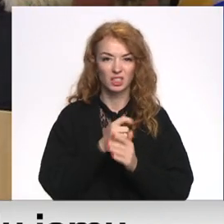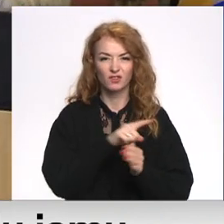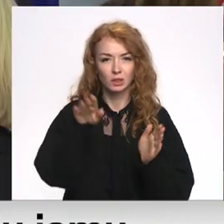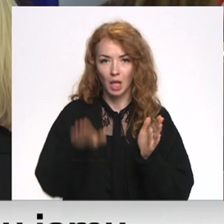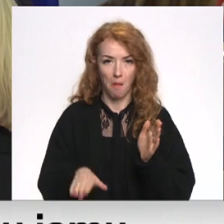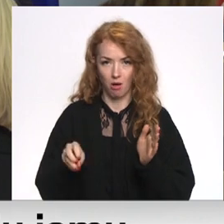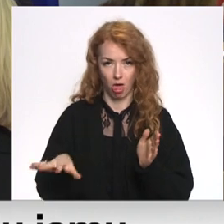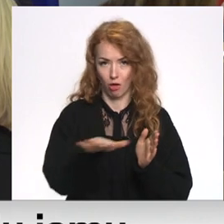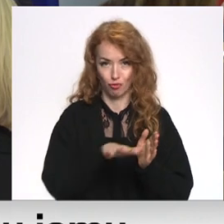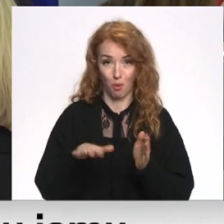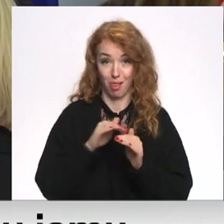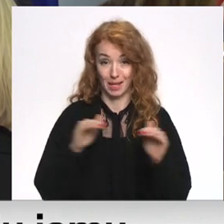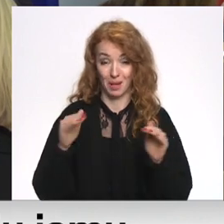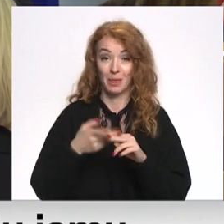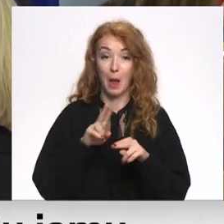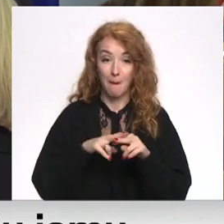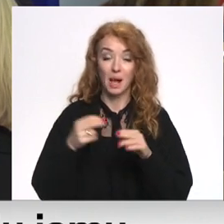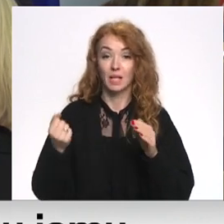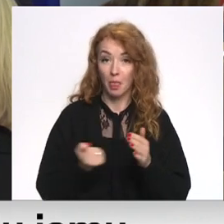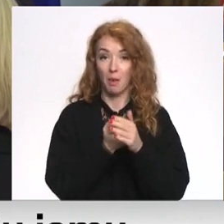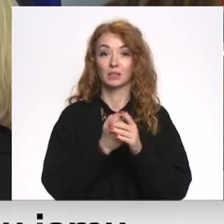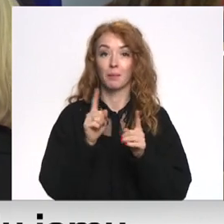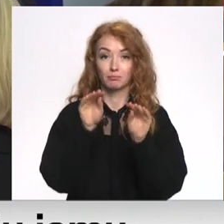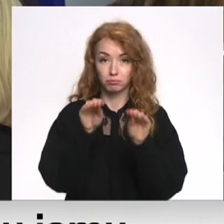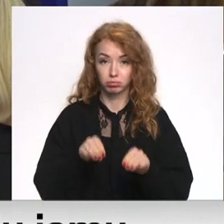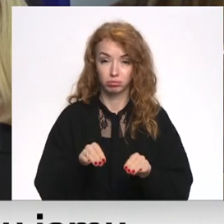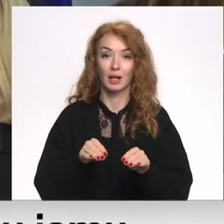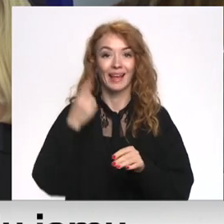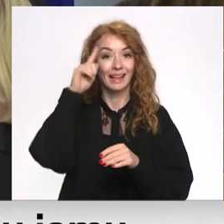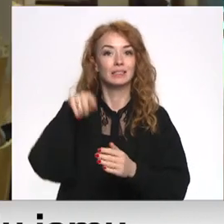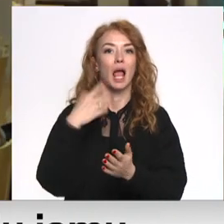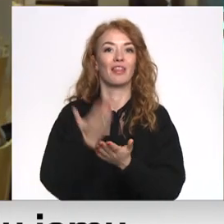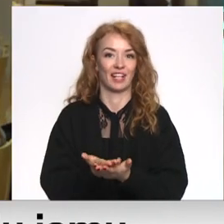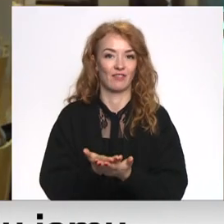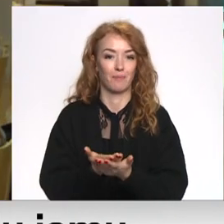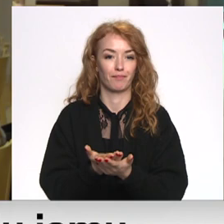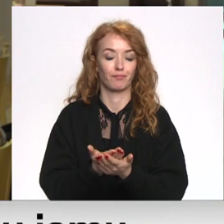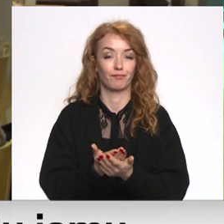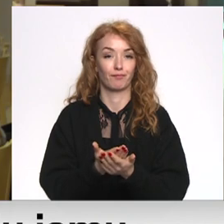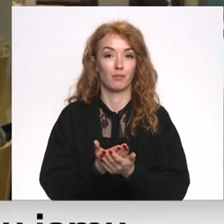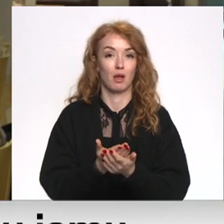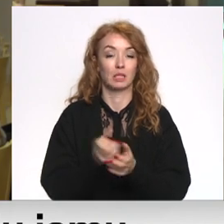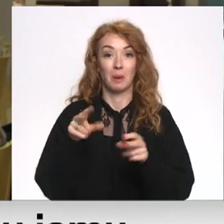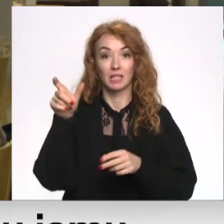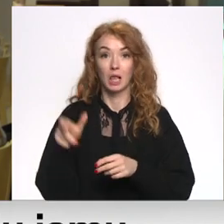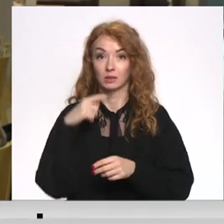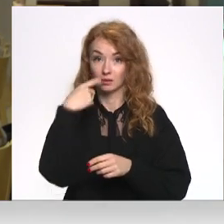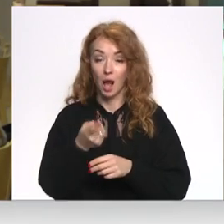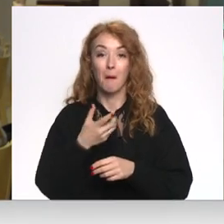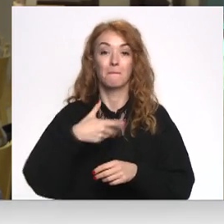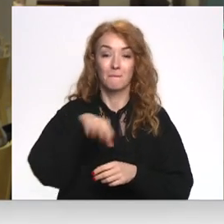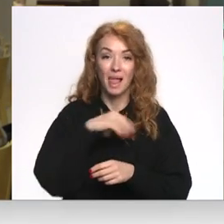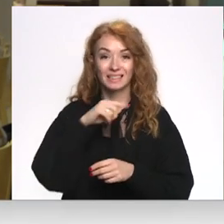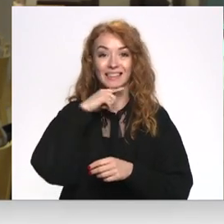Eiropā. Tādaļ kvantu jomas atbalstam izstrādāta Latvijas kvantu iniciatīva. Praktiski tas nozīmē, mēs gribam, lai tā